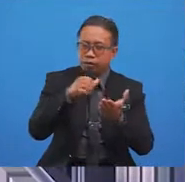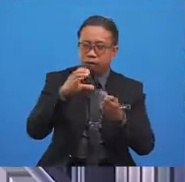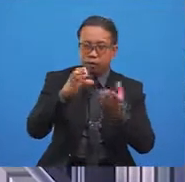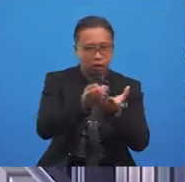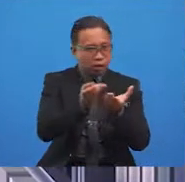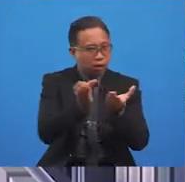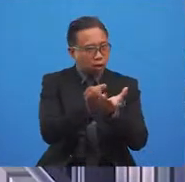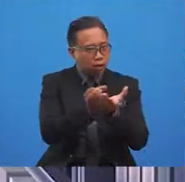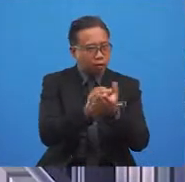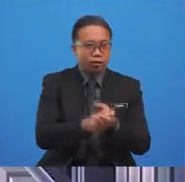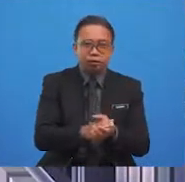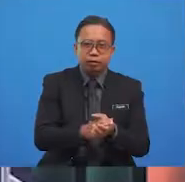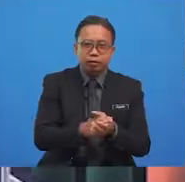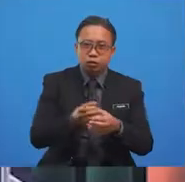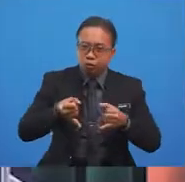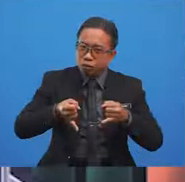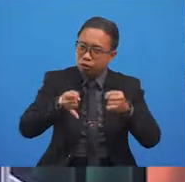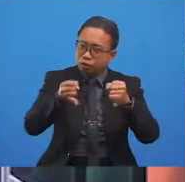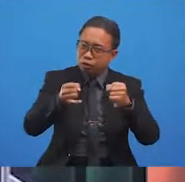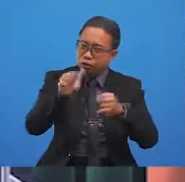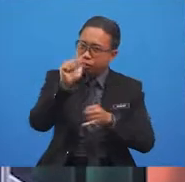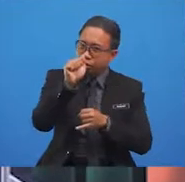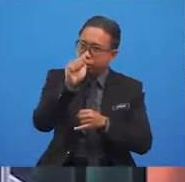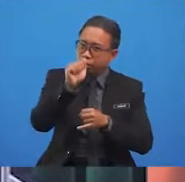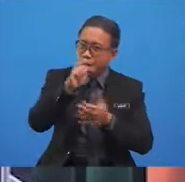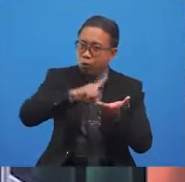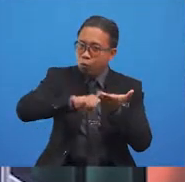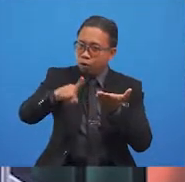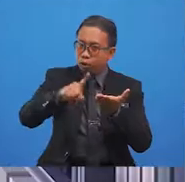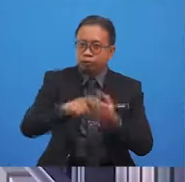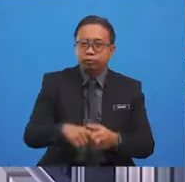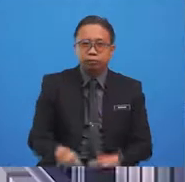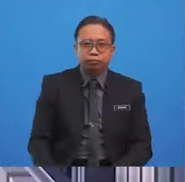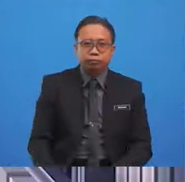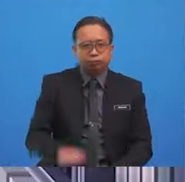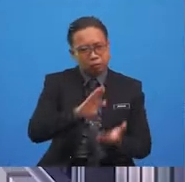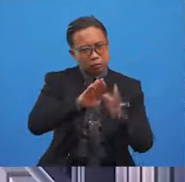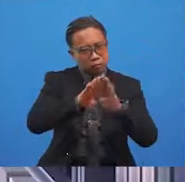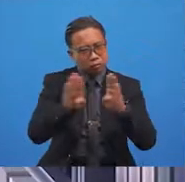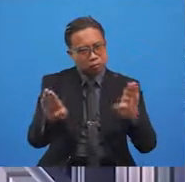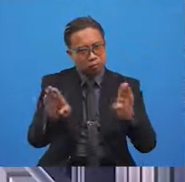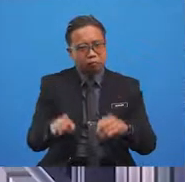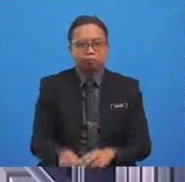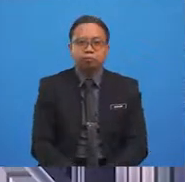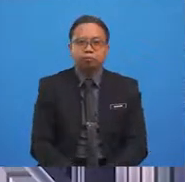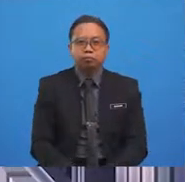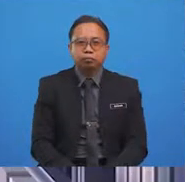journey awaits. Should we flip the cards? Hmm, since it says a